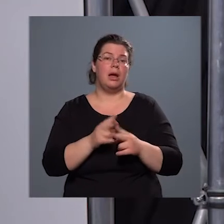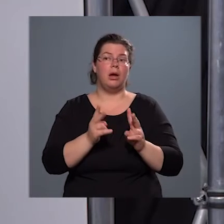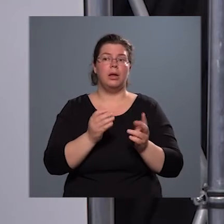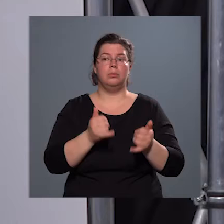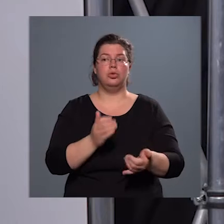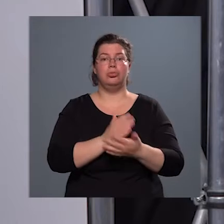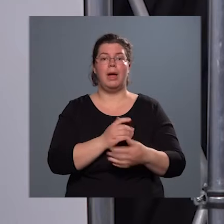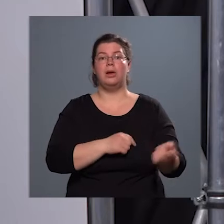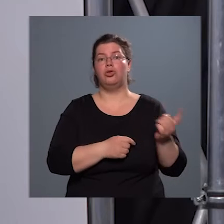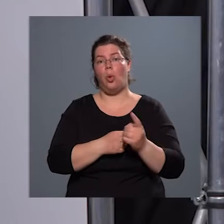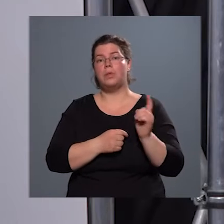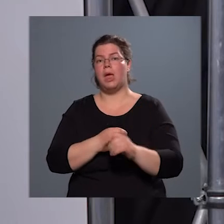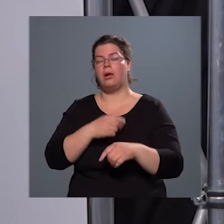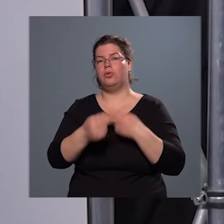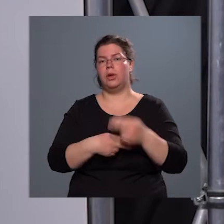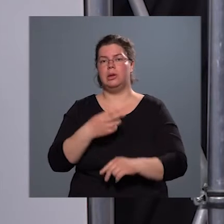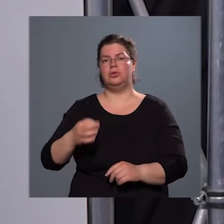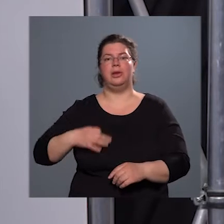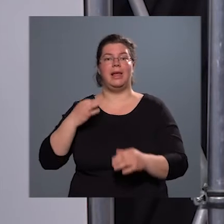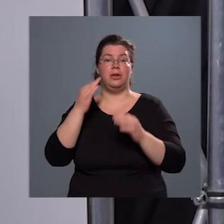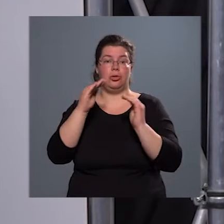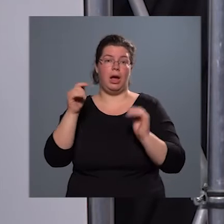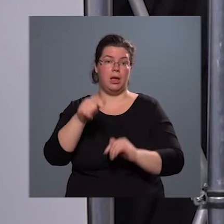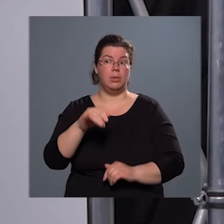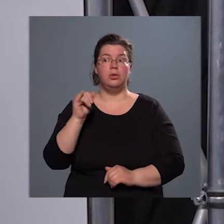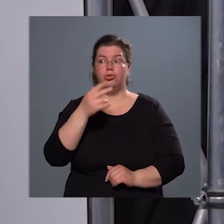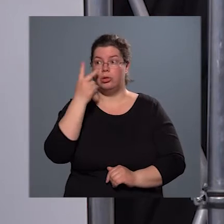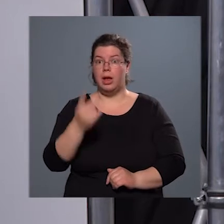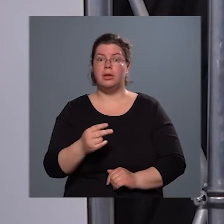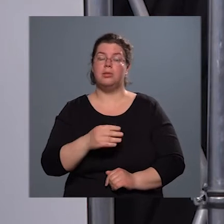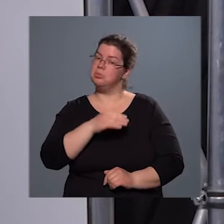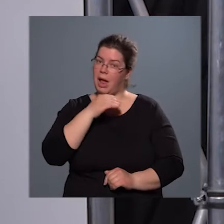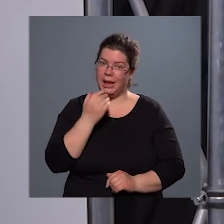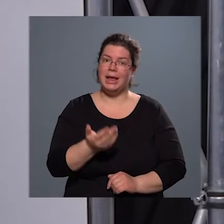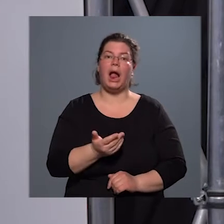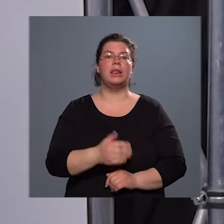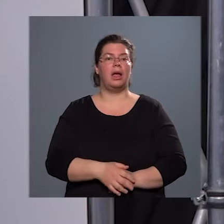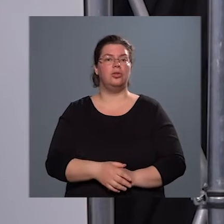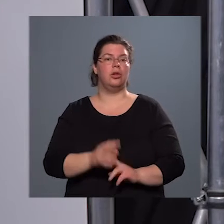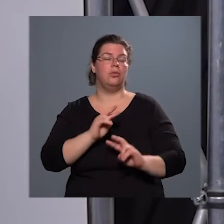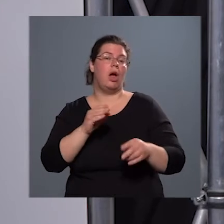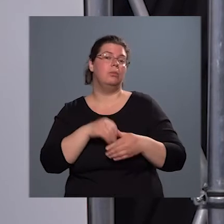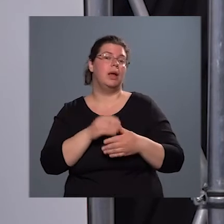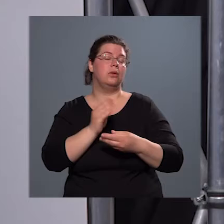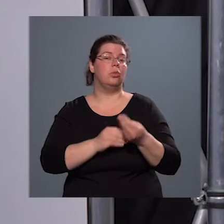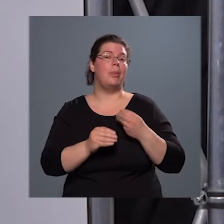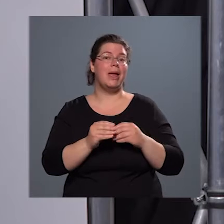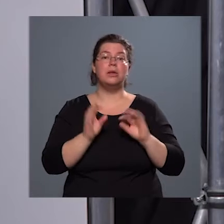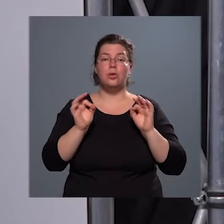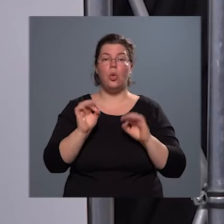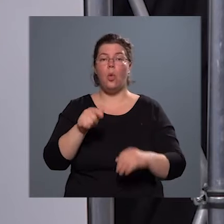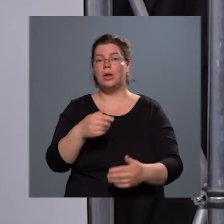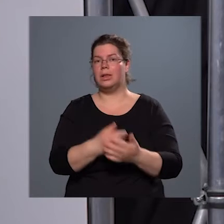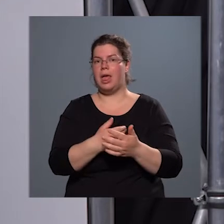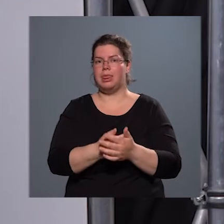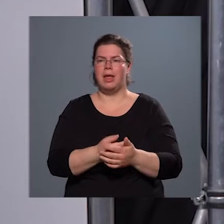jönnek folyamatosan az egészségházba, és látják, és óriási megelégedettség van bennük, mert egyszerűen jó ott lenni.